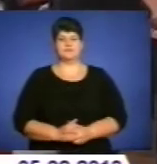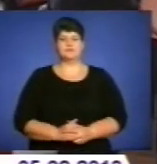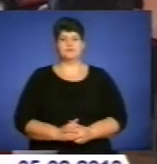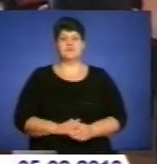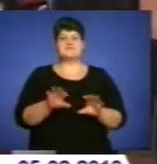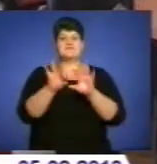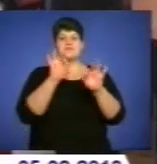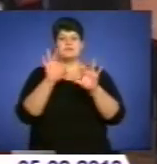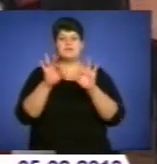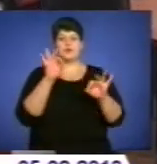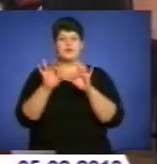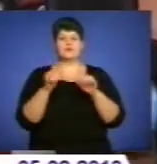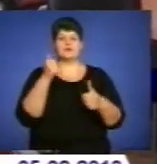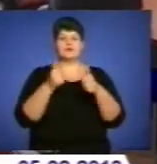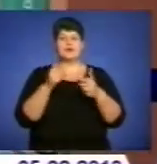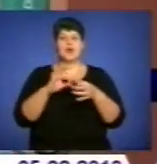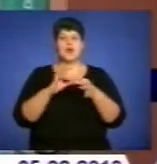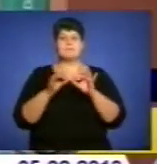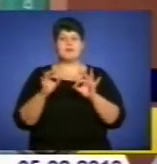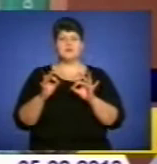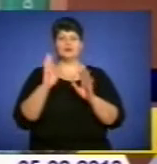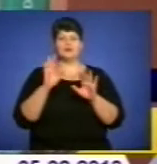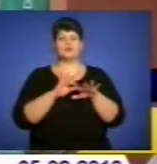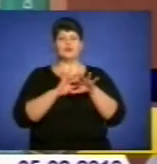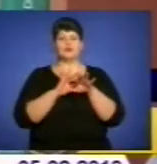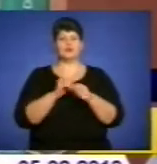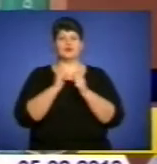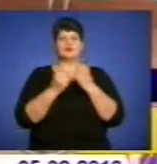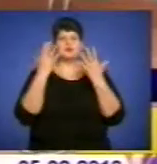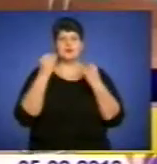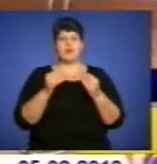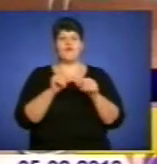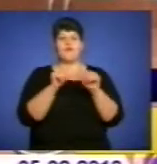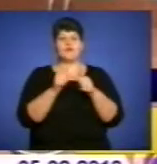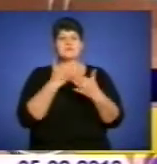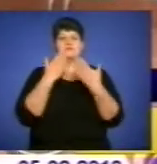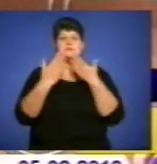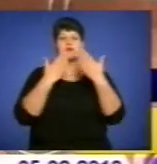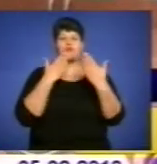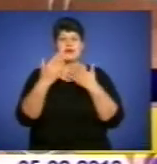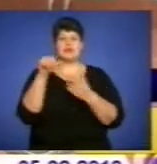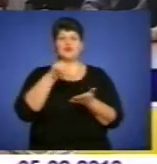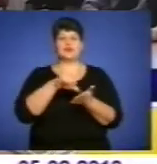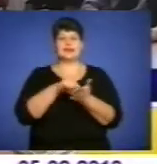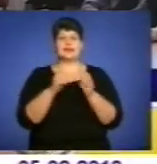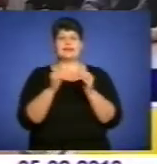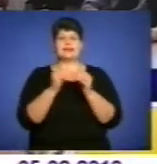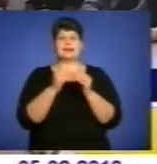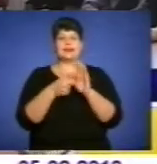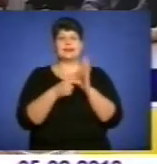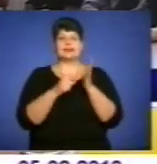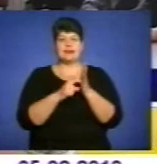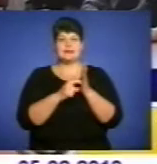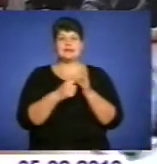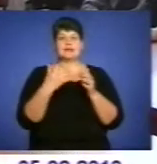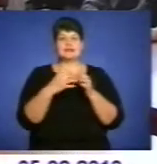Відбірковий кастинг на Олімпіаду проводитимуть щодня у формі співбесіди. Її учасники – десятикласники, щоправда, є